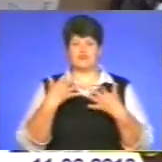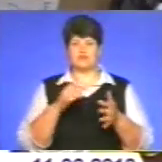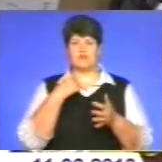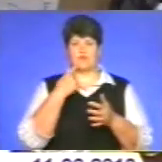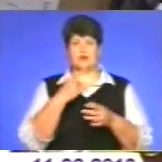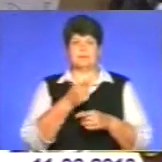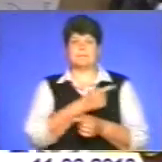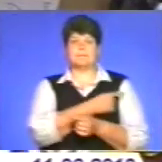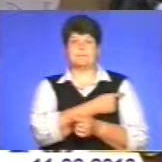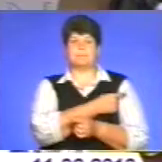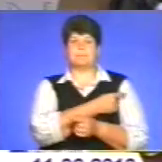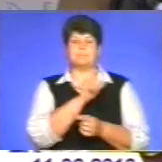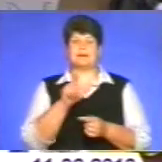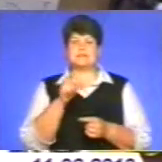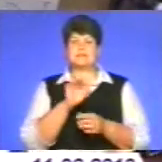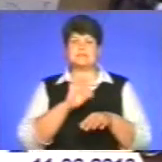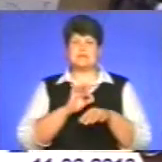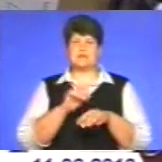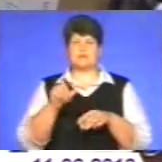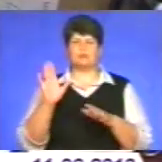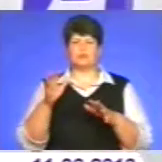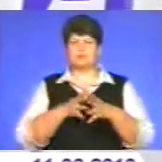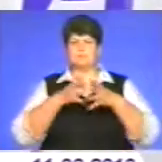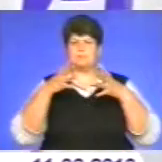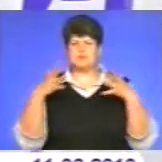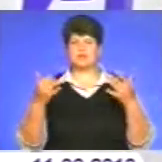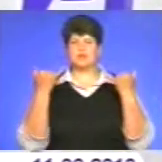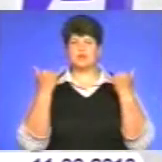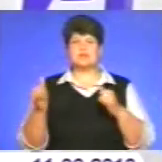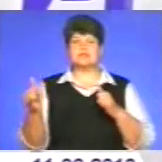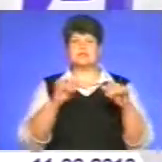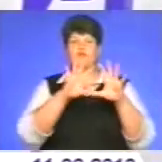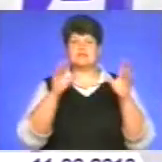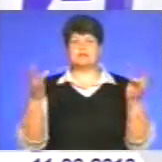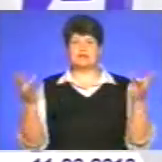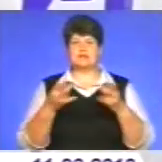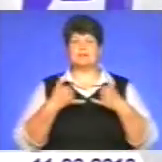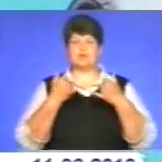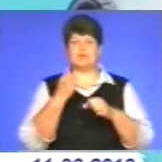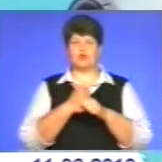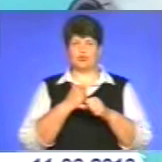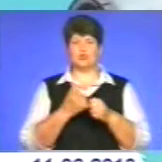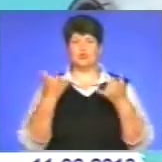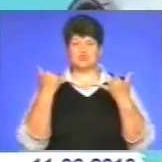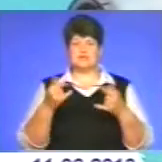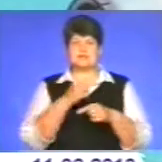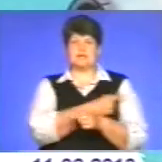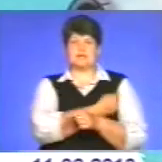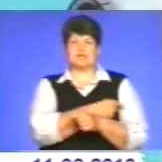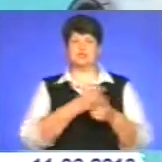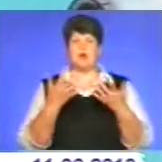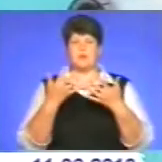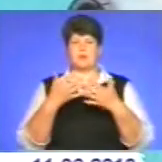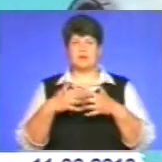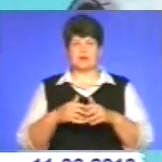пацієнтів буде значно більше. На сьогодні лікарі забезпечені усім необхідним для роботи. Сучасне медичне устаткування, зручні